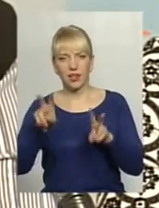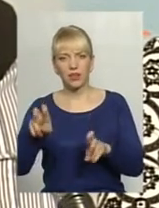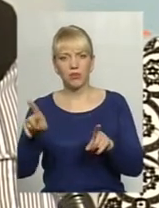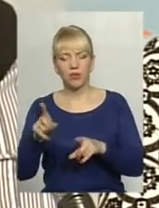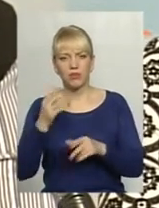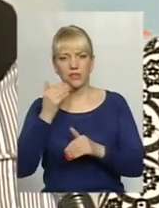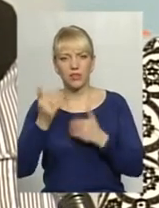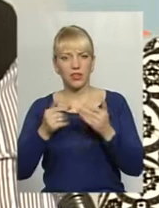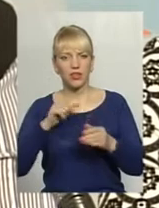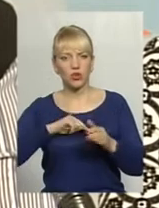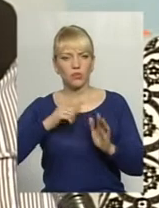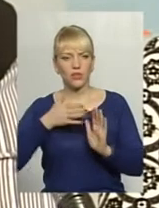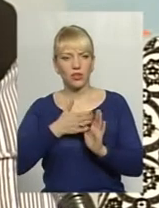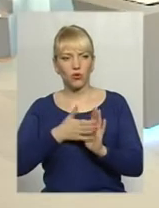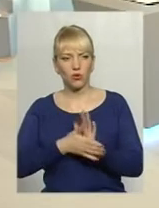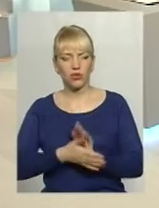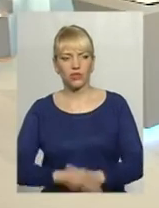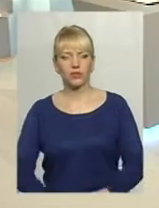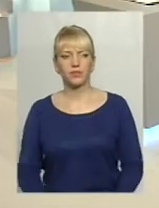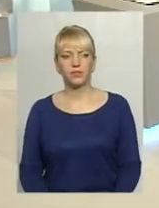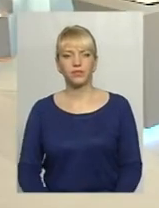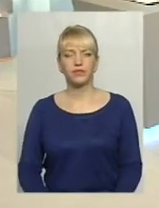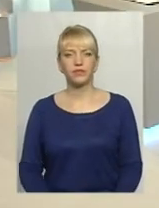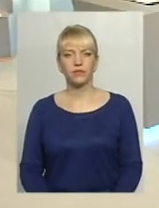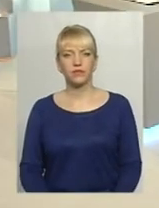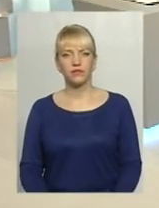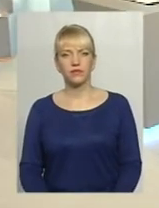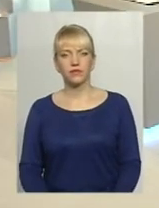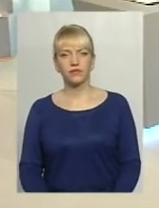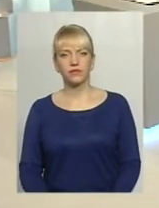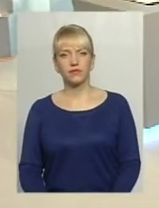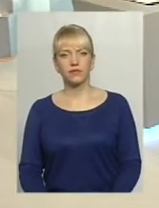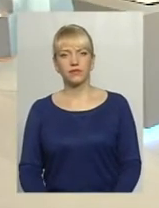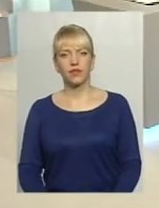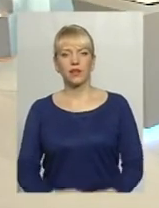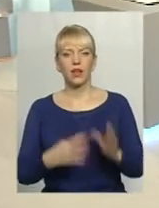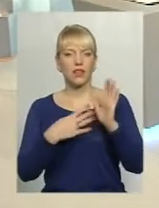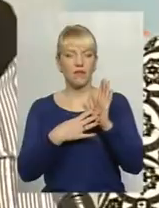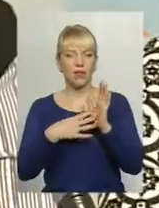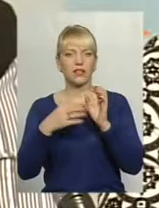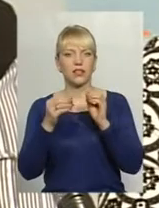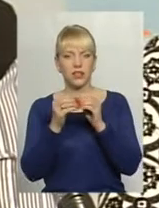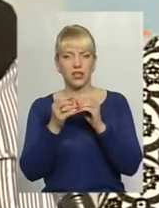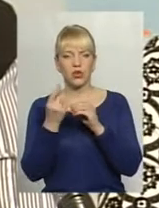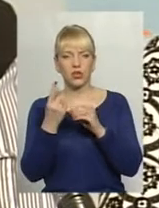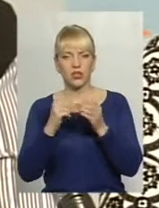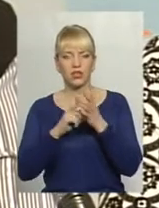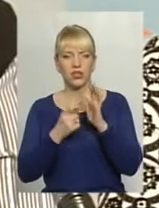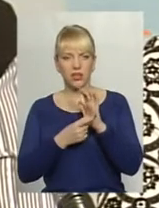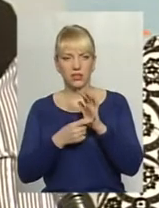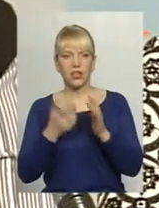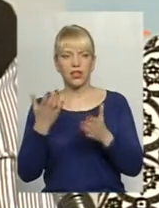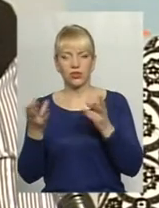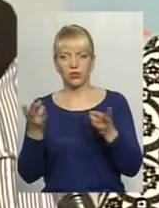звертатися до психолога і не боятися. А з дітками якого віку була робота? 9, 10, 11 класи вже більше. Якщо за